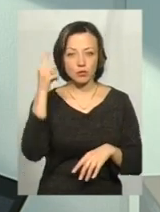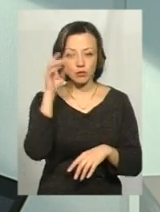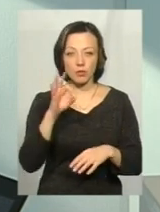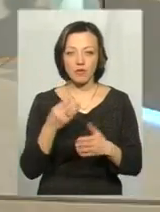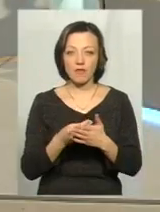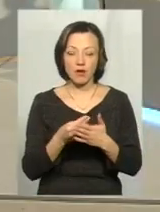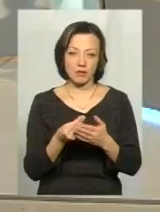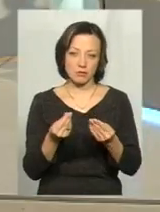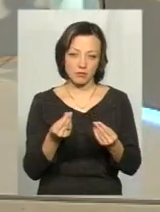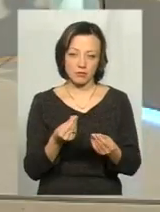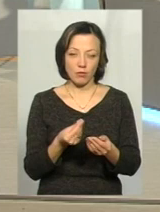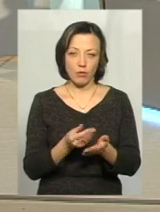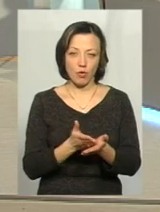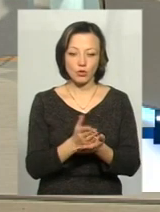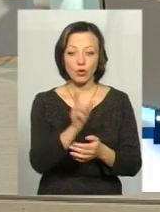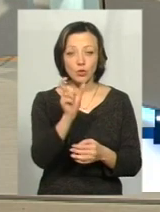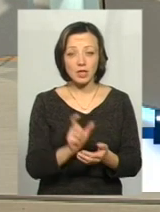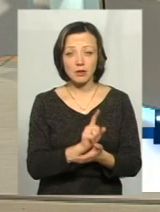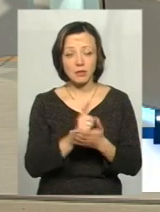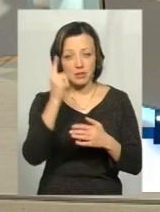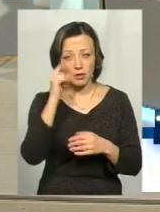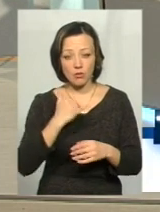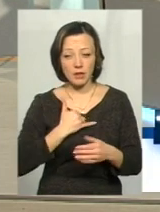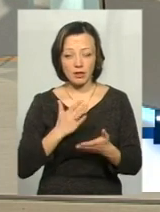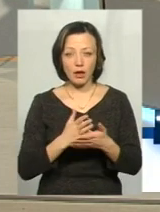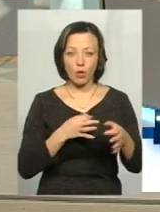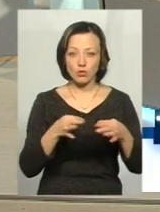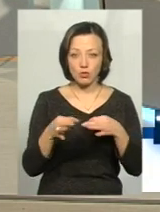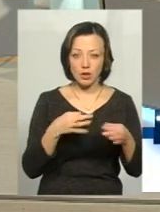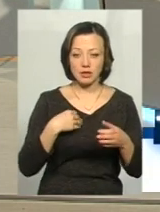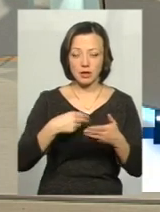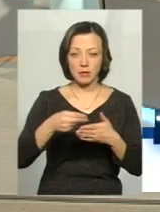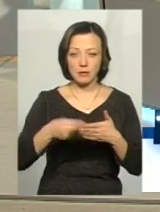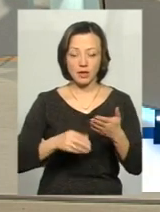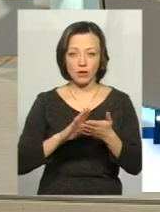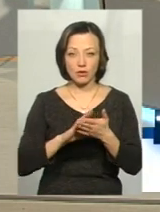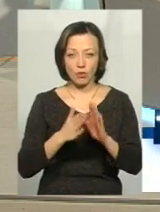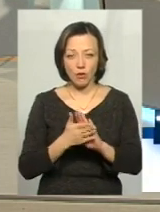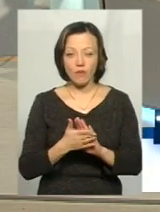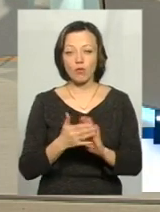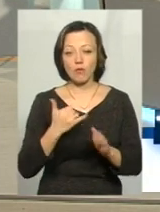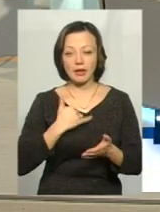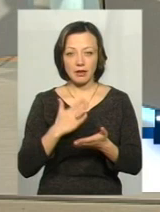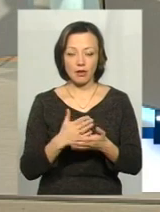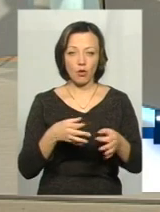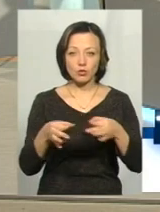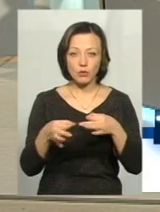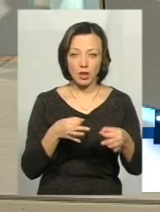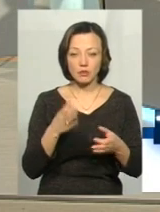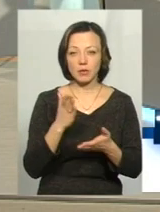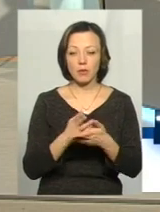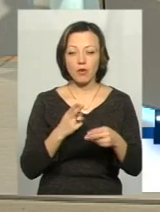вартість цієї послуги. Особа має знати, що в мене є консультації, я уклала декларацію, в мене є консультації, в мене є